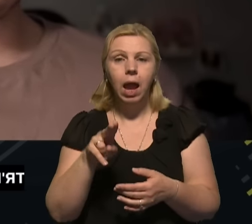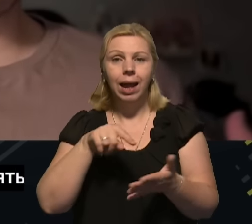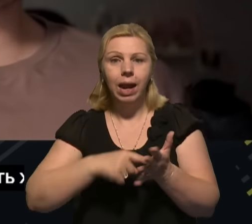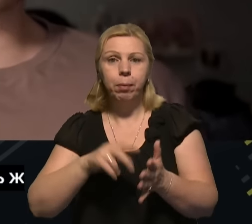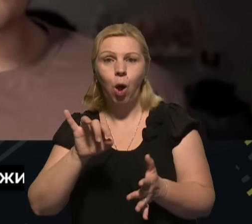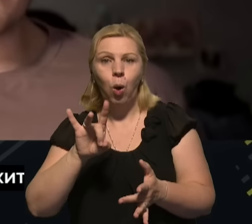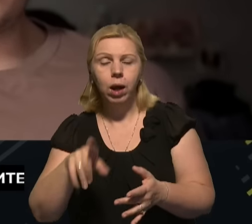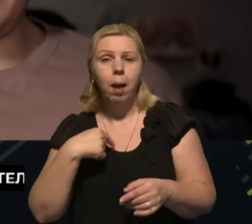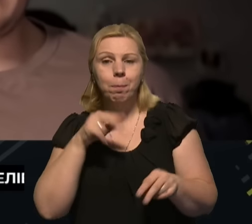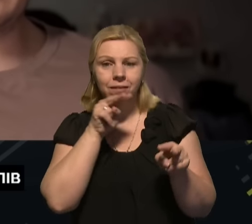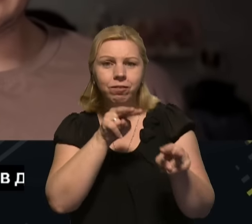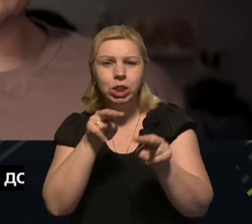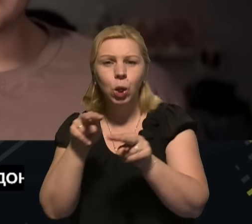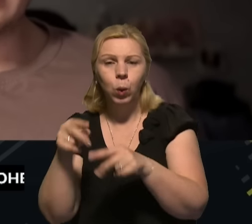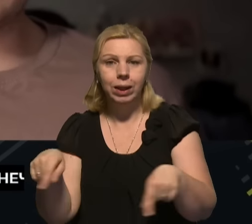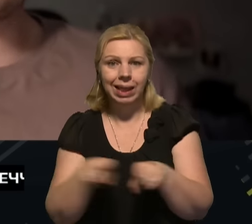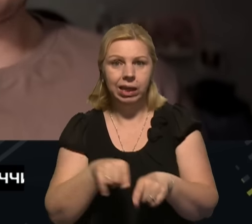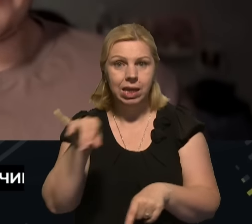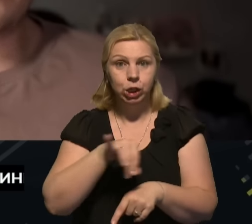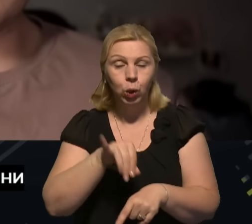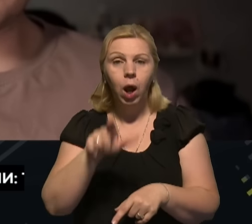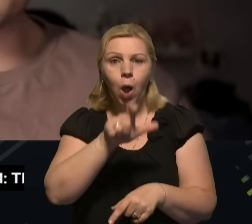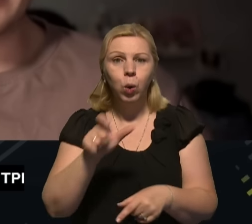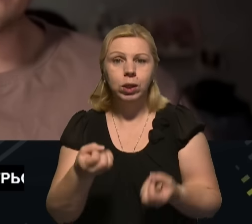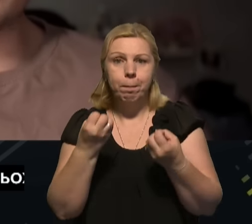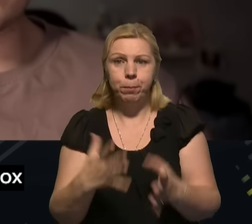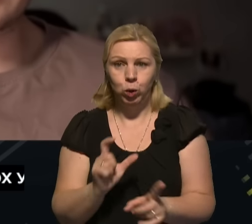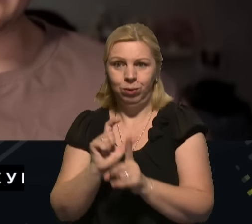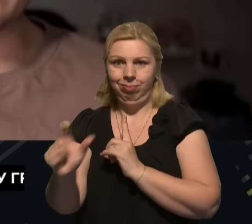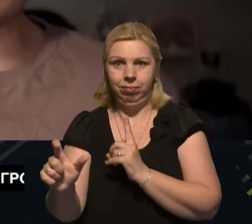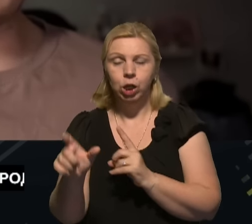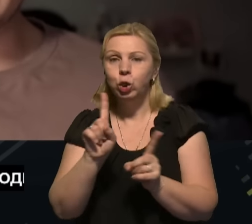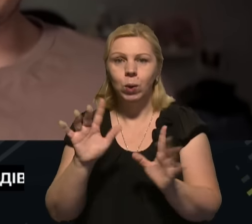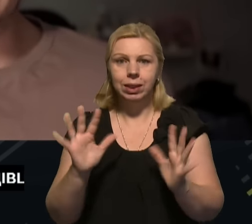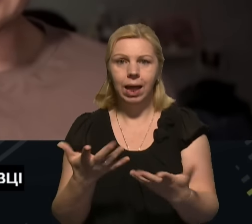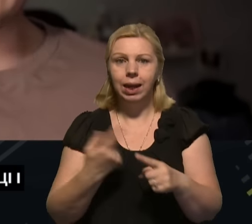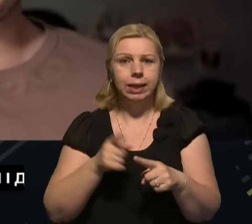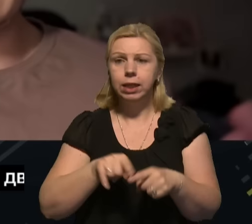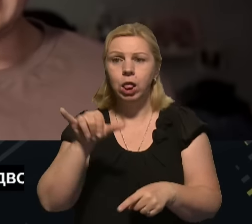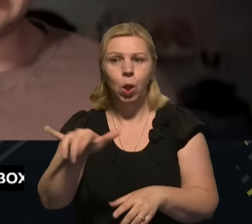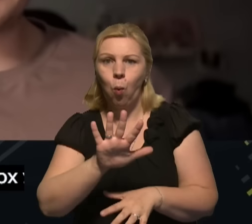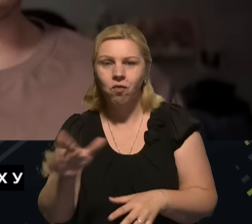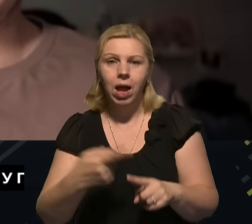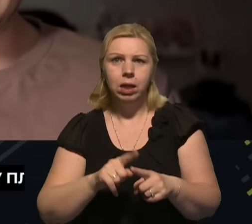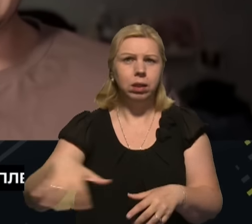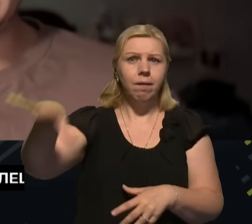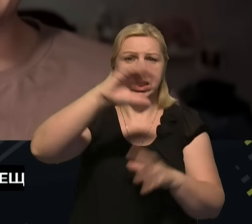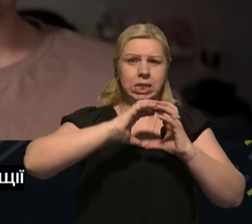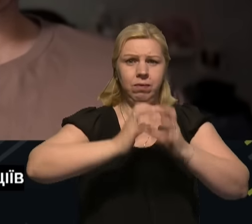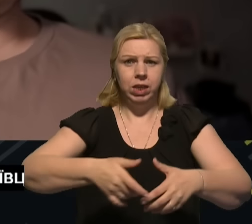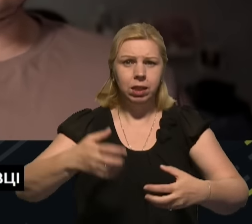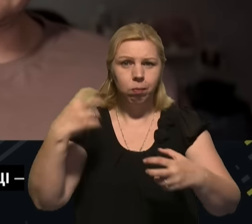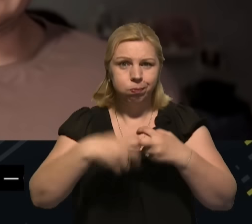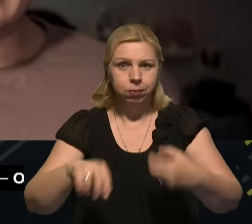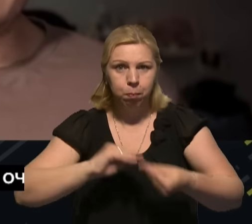ми відслідковуємо такі історії і людям простою мовою пояснюємо, що сталося, що це не у вас, а це загальний збій, і так далі.